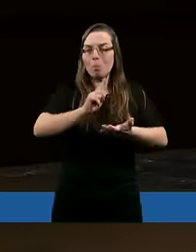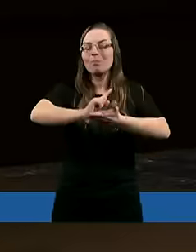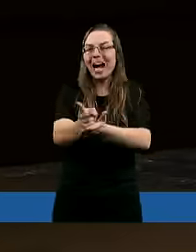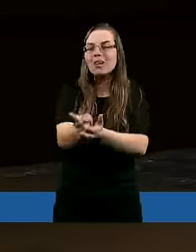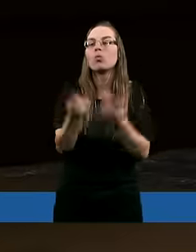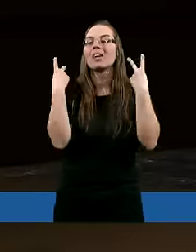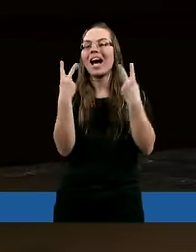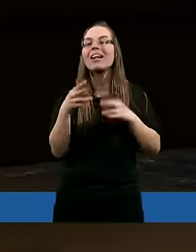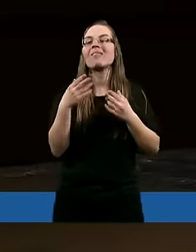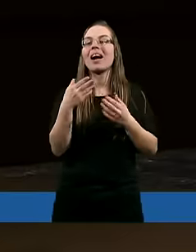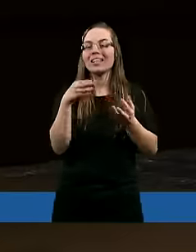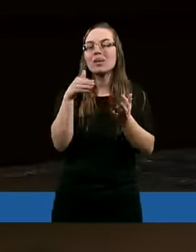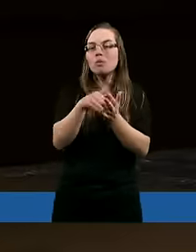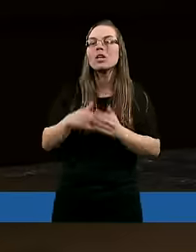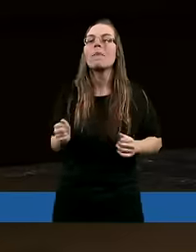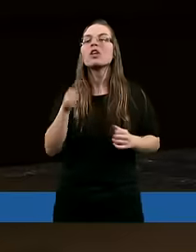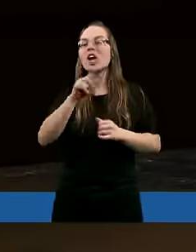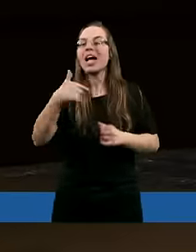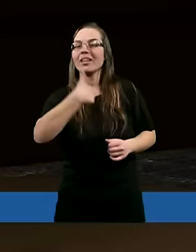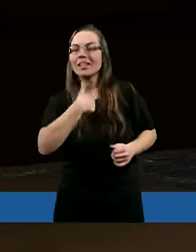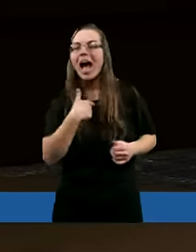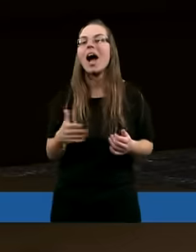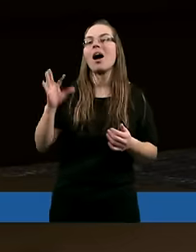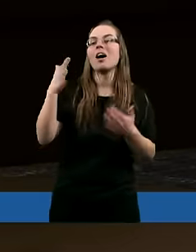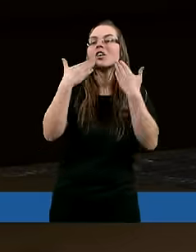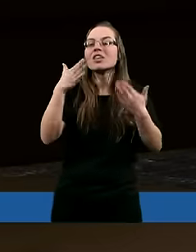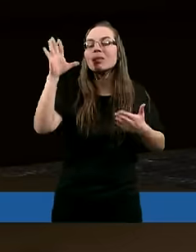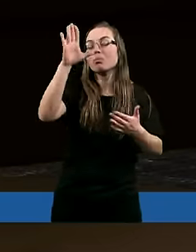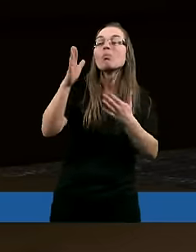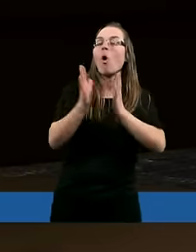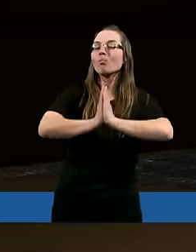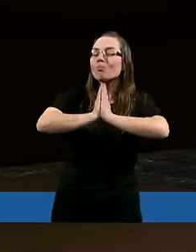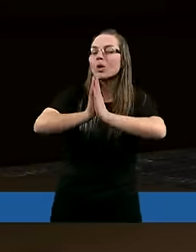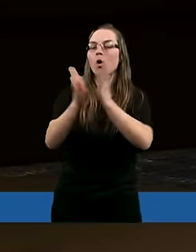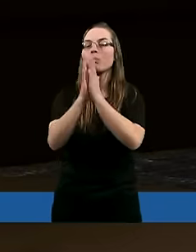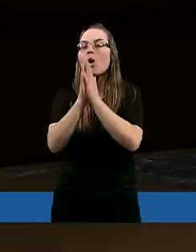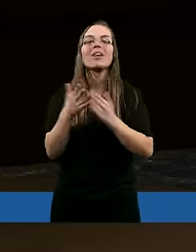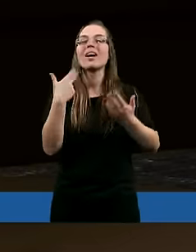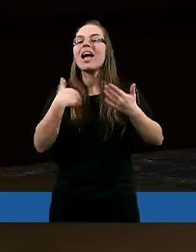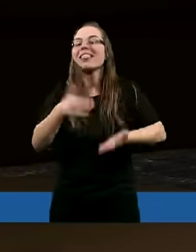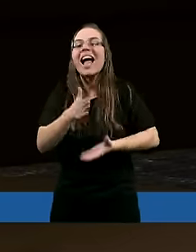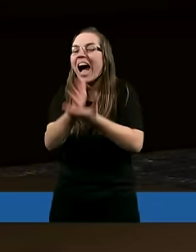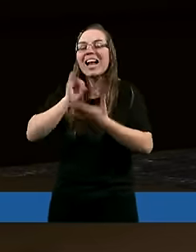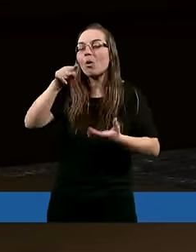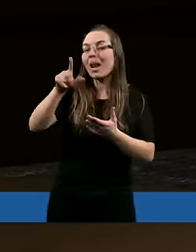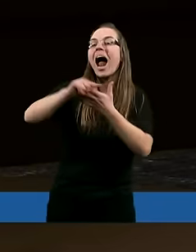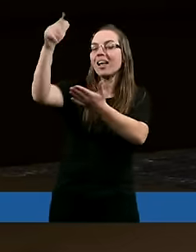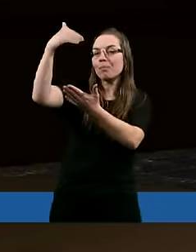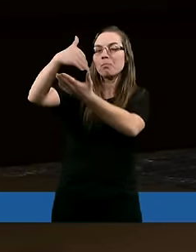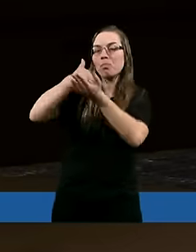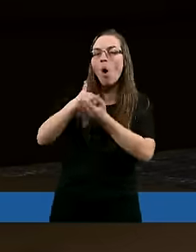rezultat w postaci tego, że ja Panie Boże, ja sobie nie radzę z tym, ale Ty mi pomóż.